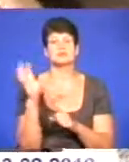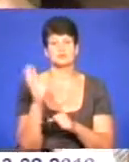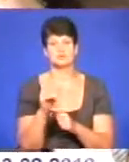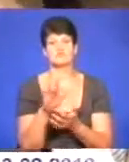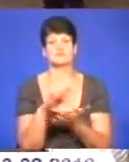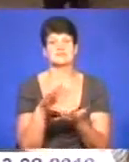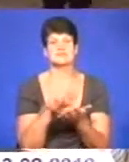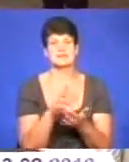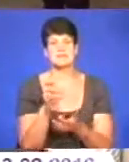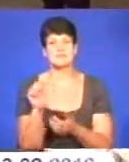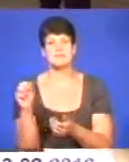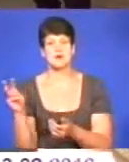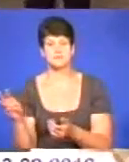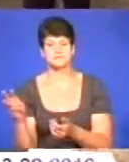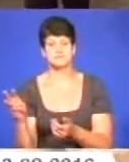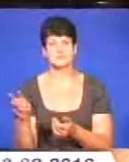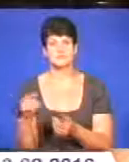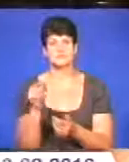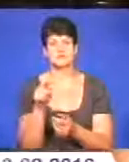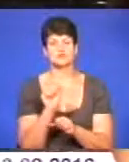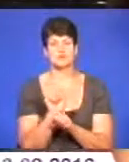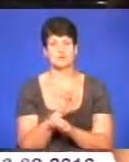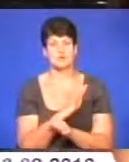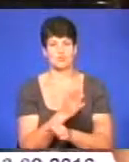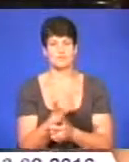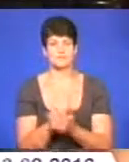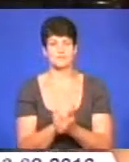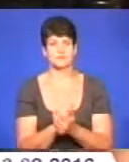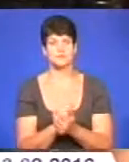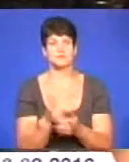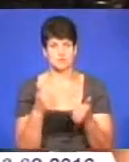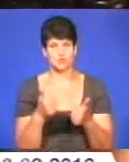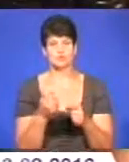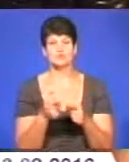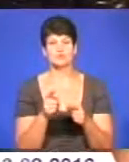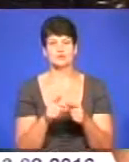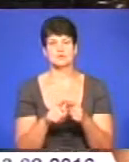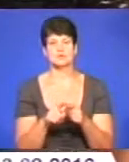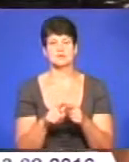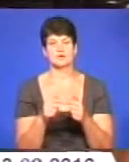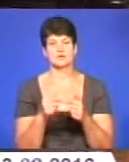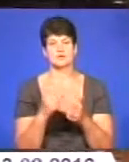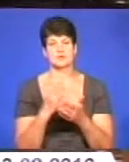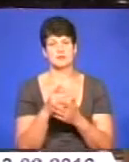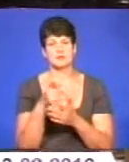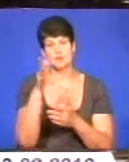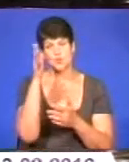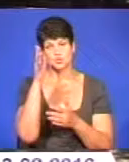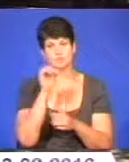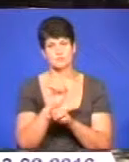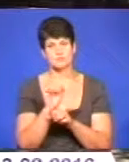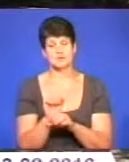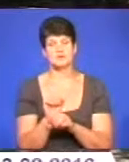на БАМі, щоб така зупинка була. На вашу думку, добре, що в Тернополі встановили такі розумні зупинки? Одна із них сьогодні